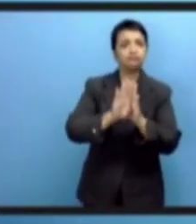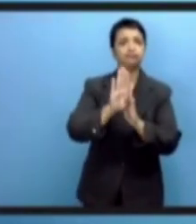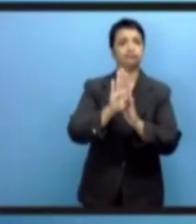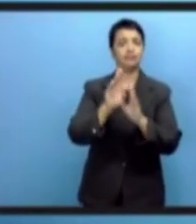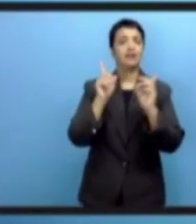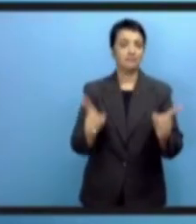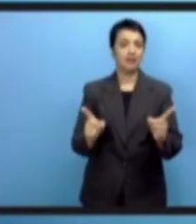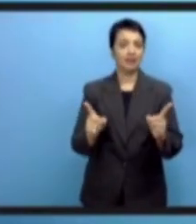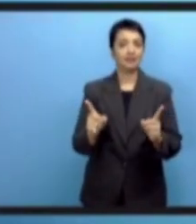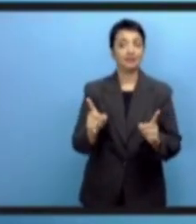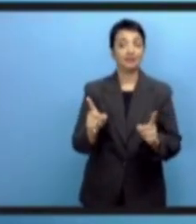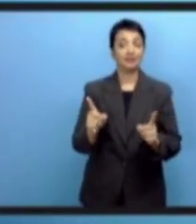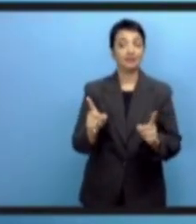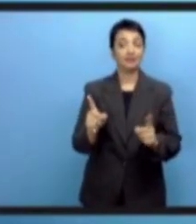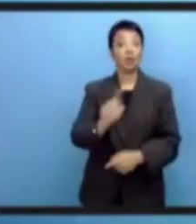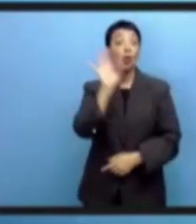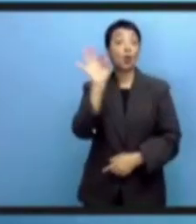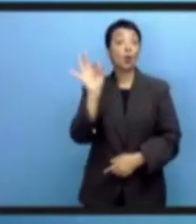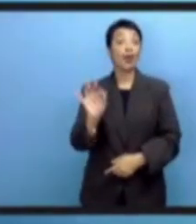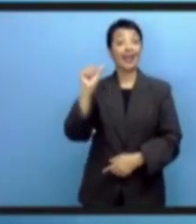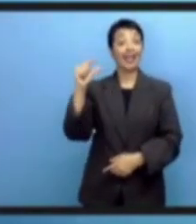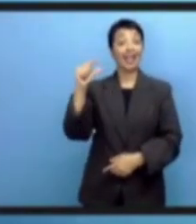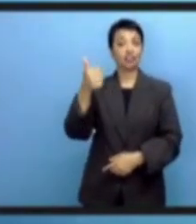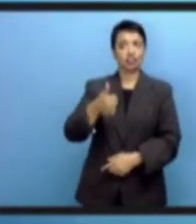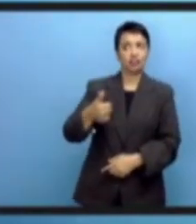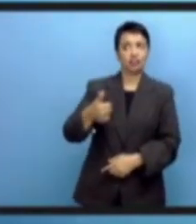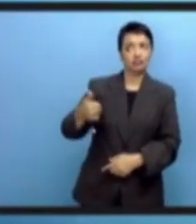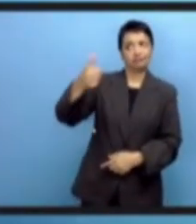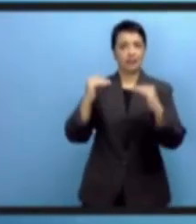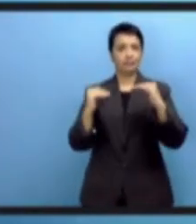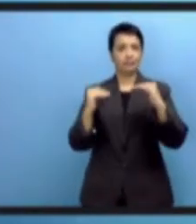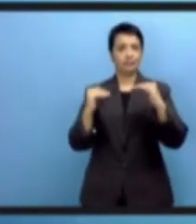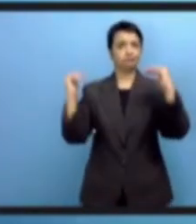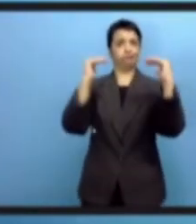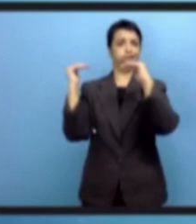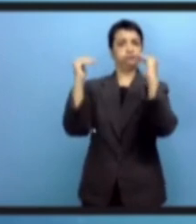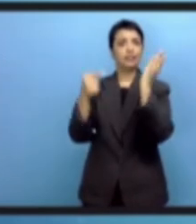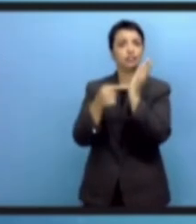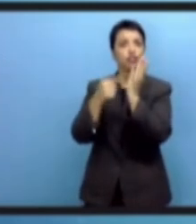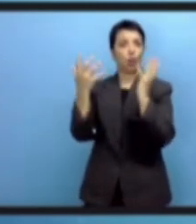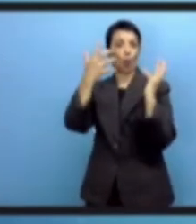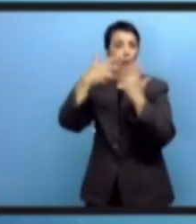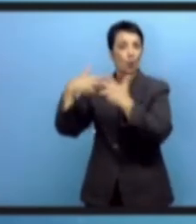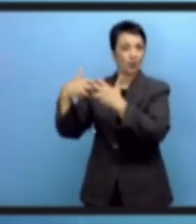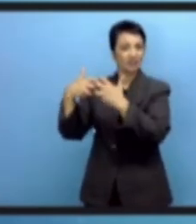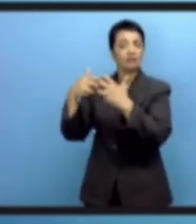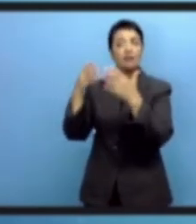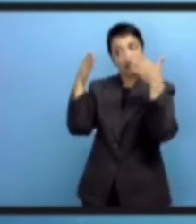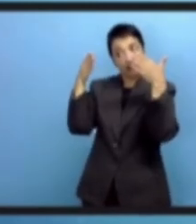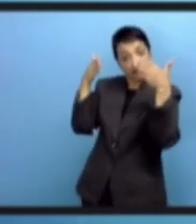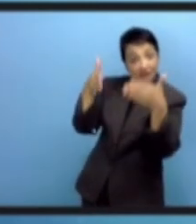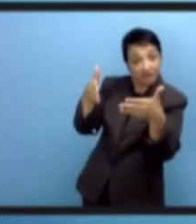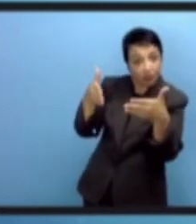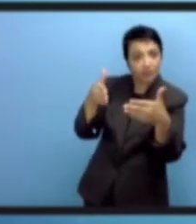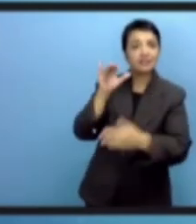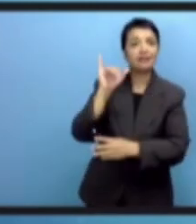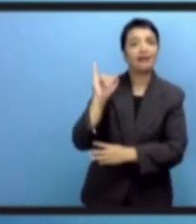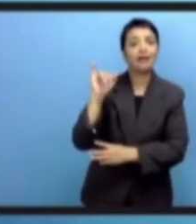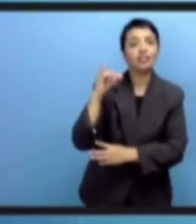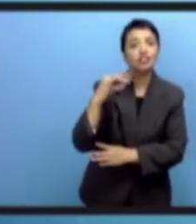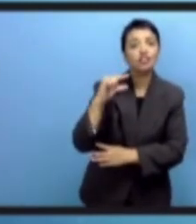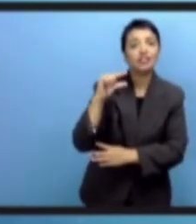должен сам повысить уровень своей деятельности.